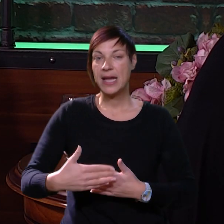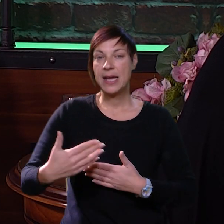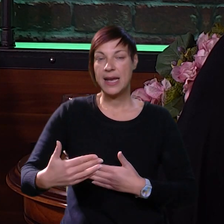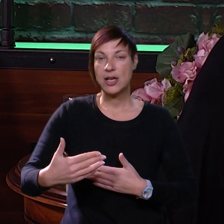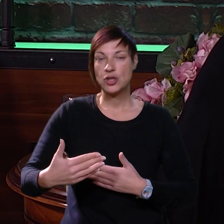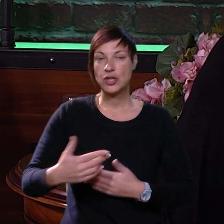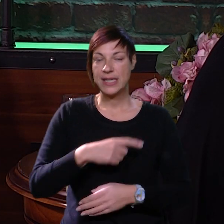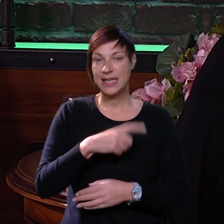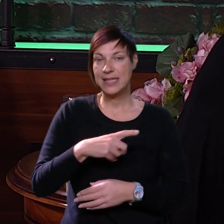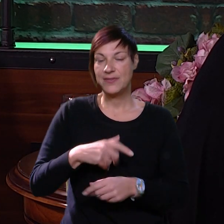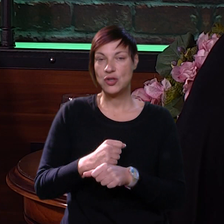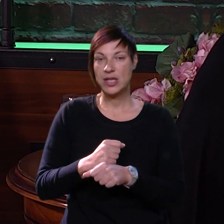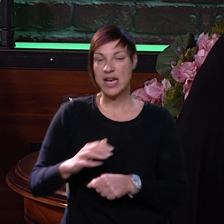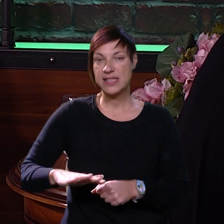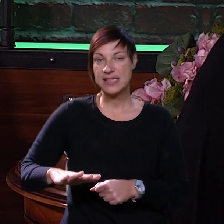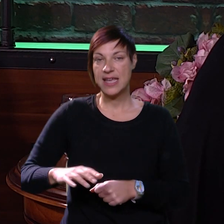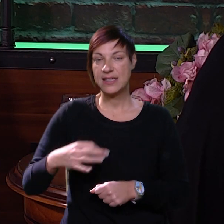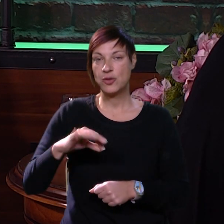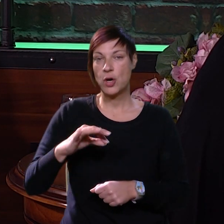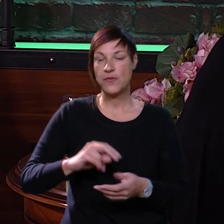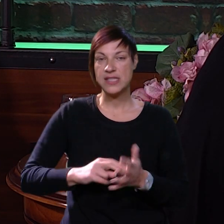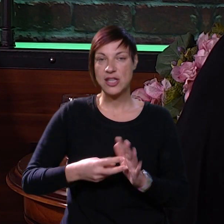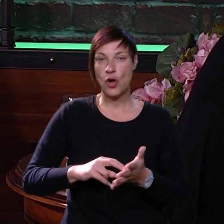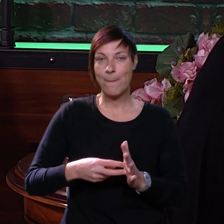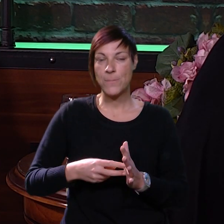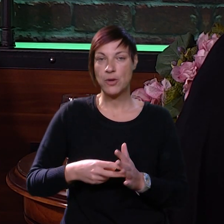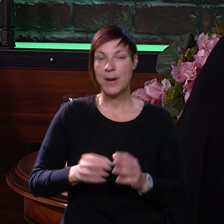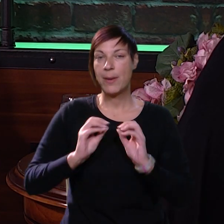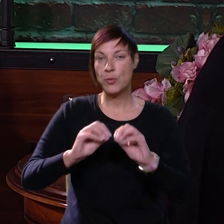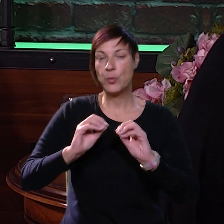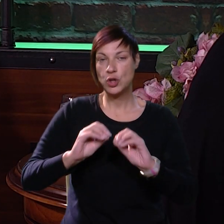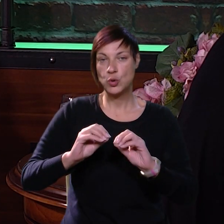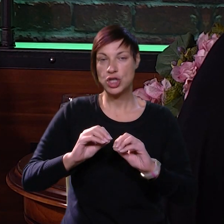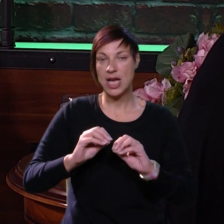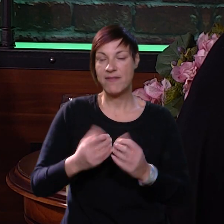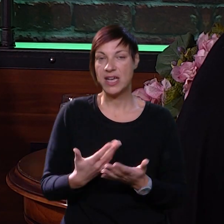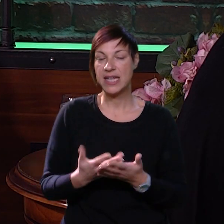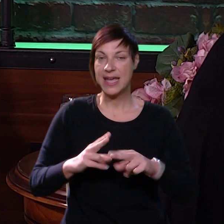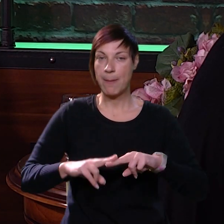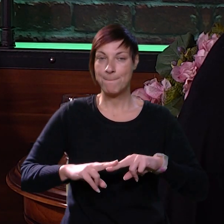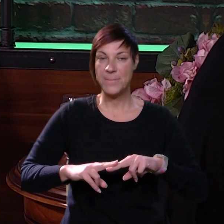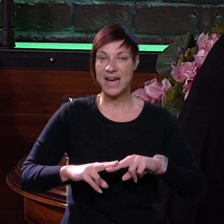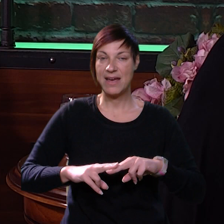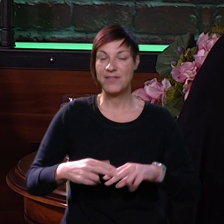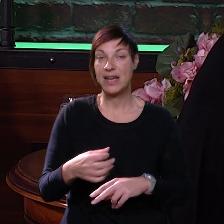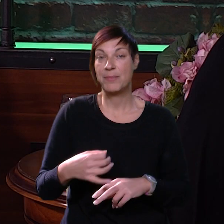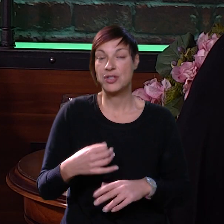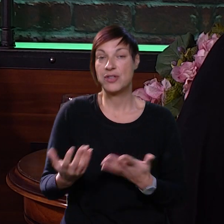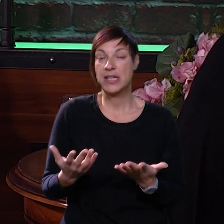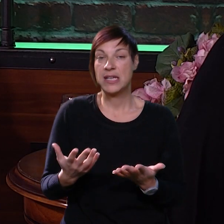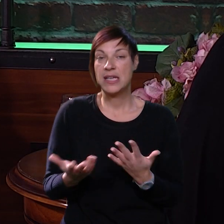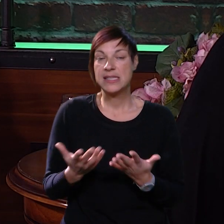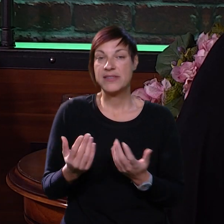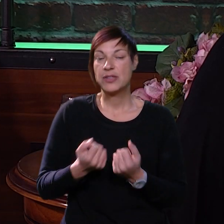Onda nakon toga ide neki individualni rad s djetetom ovisno o problemu, dakle, podučavanje nekim normama, pravilima, ovisno o